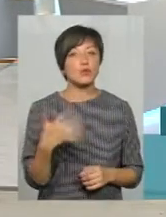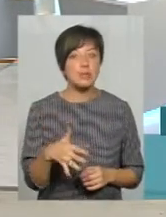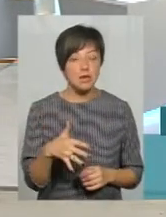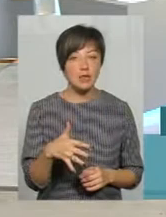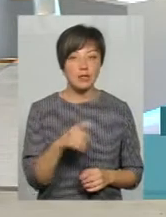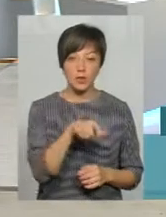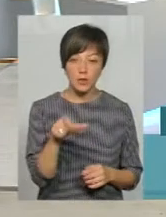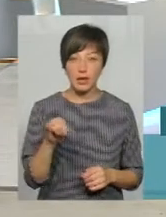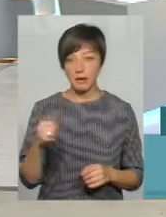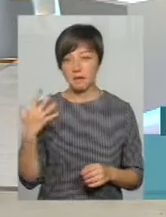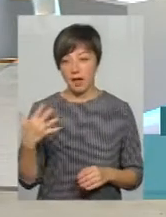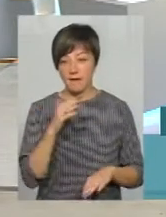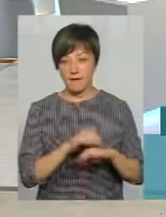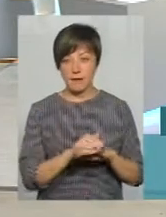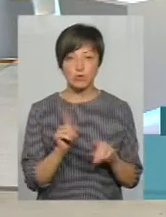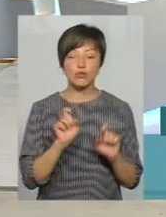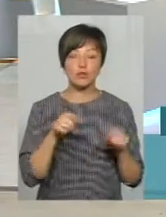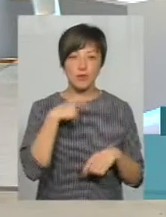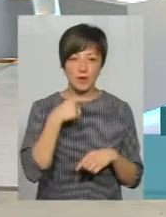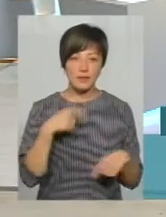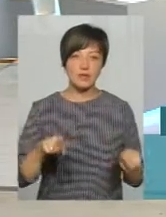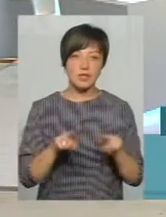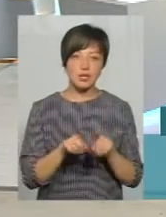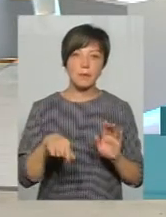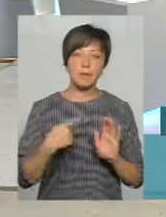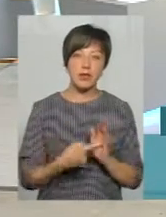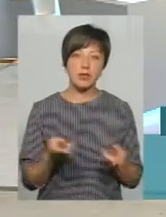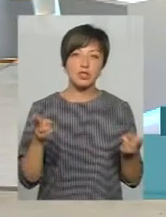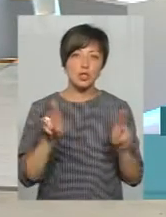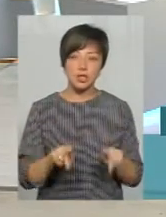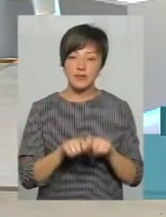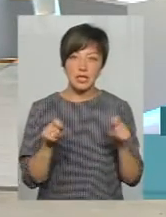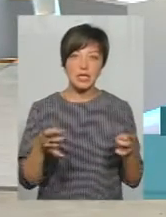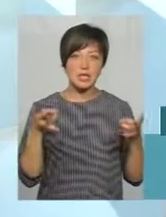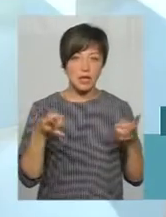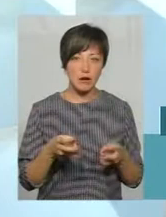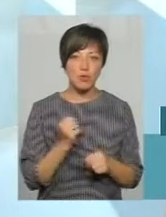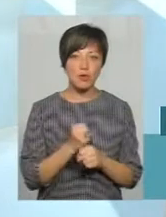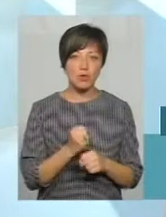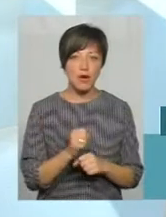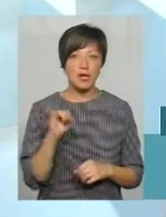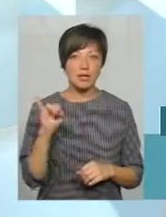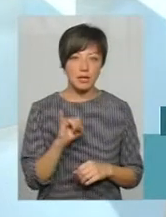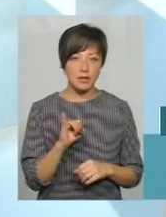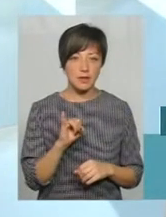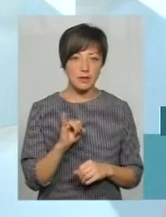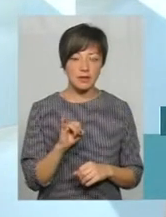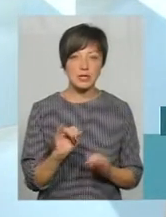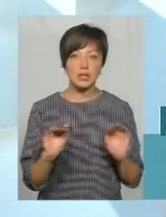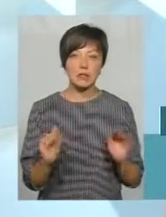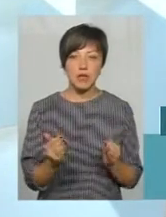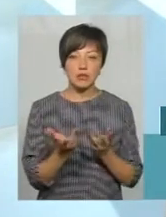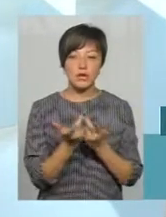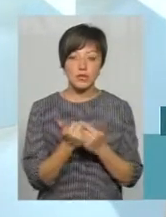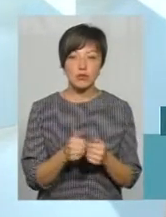про що ми можемо говорити? Про те, що все ж таки питання ще залишається відкритим, що треба ще працювати і зменшувати